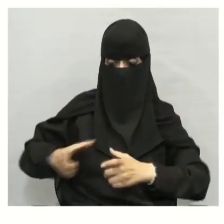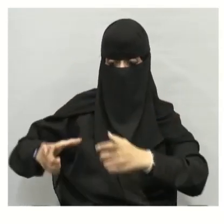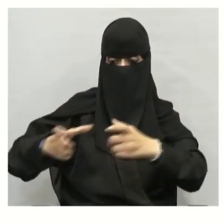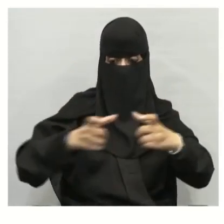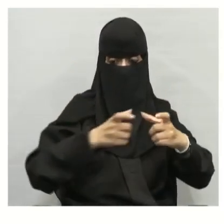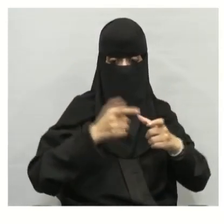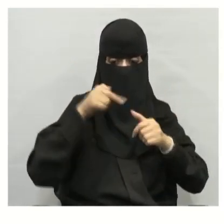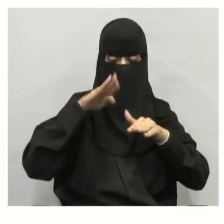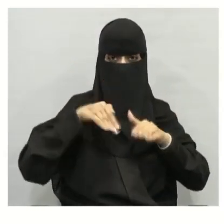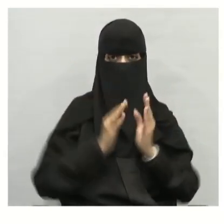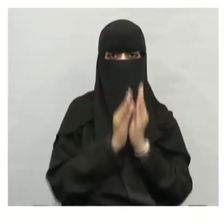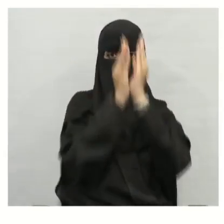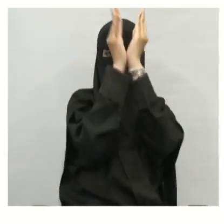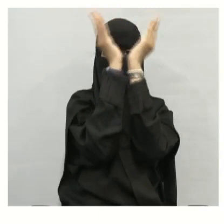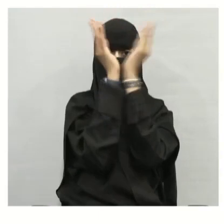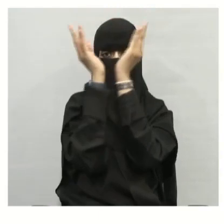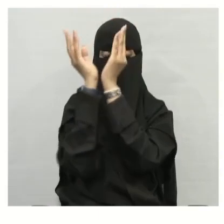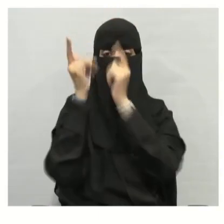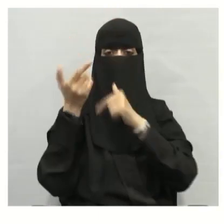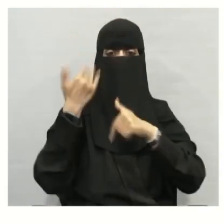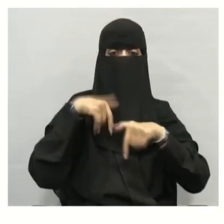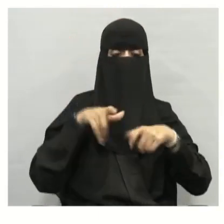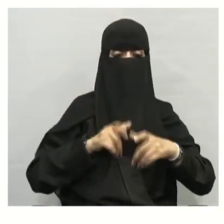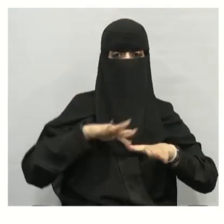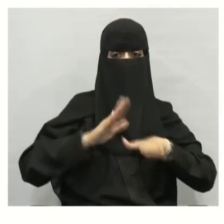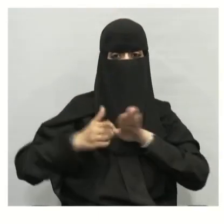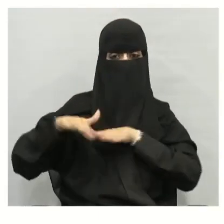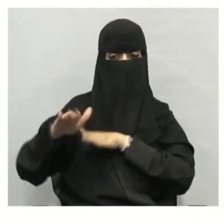الغابات، والمحيطات